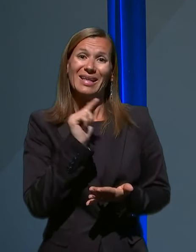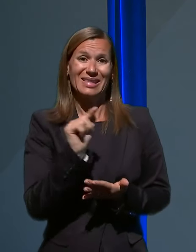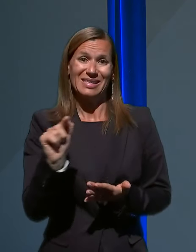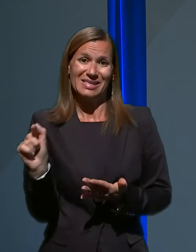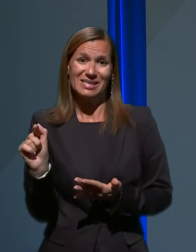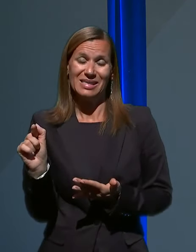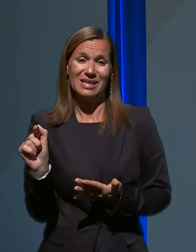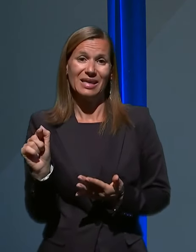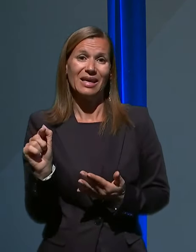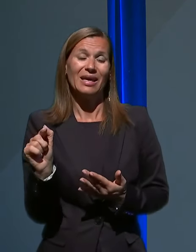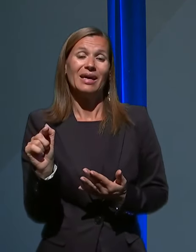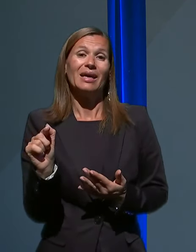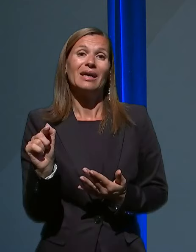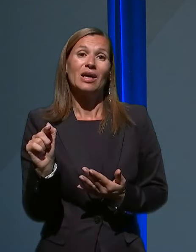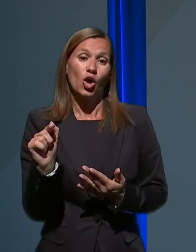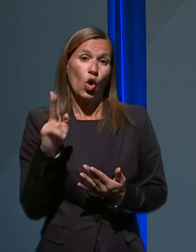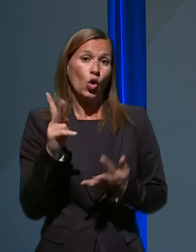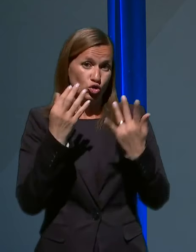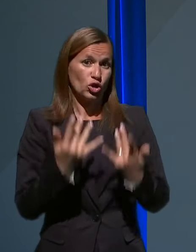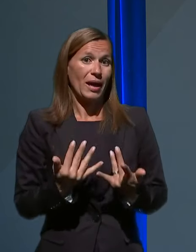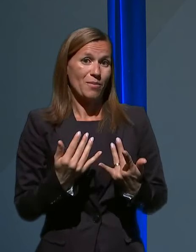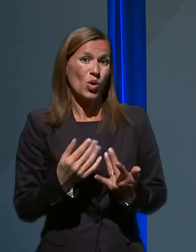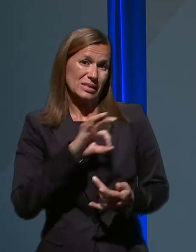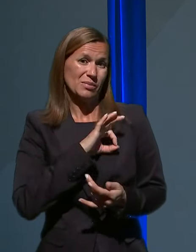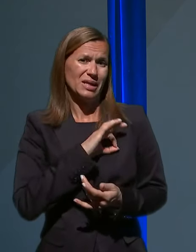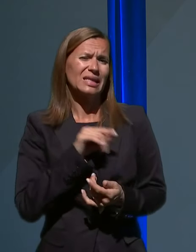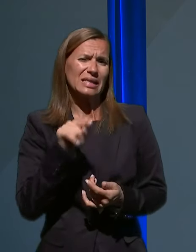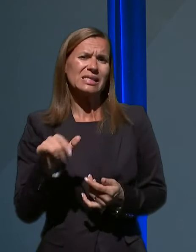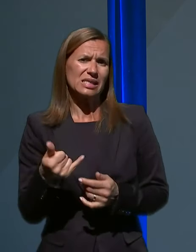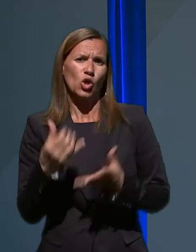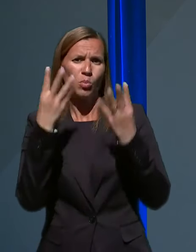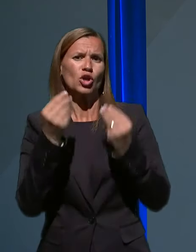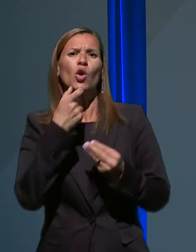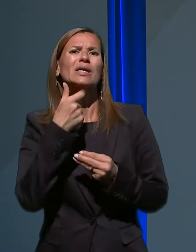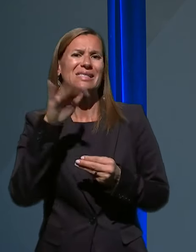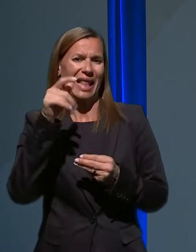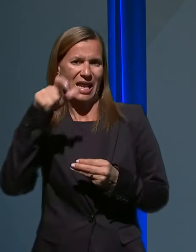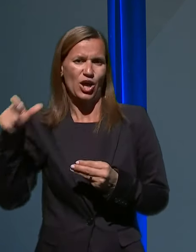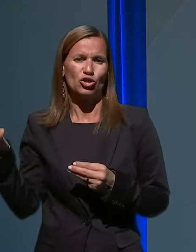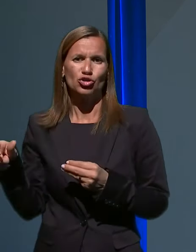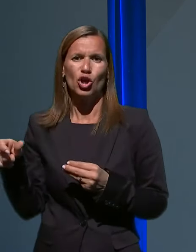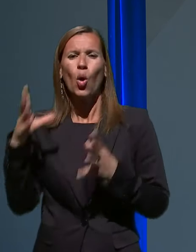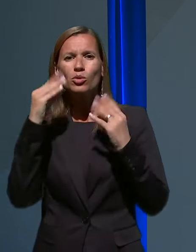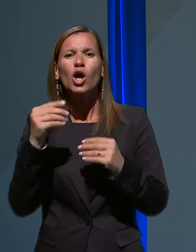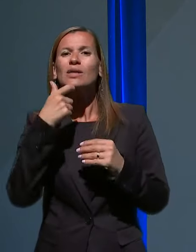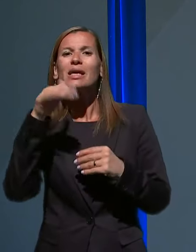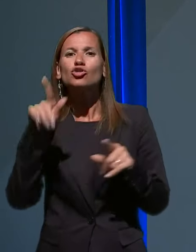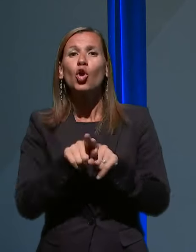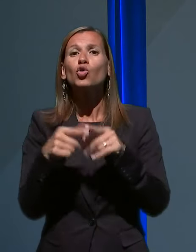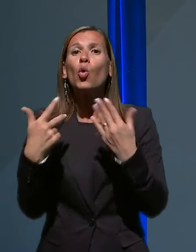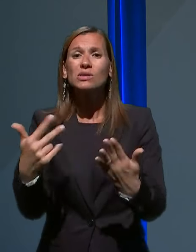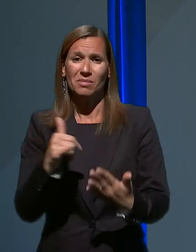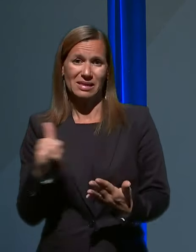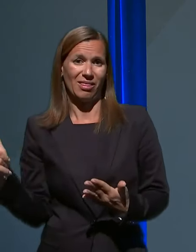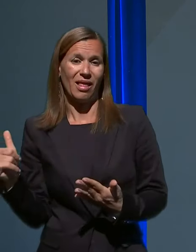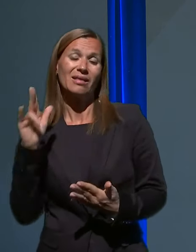kjer štejemo smrti, so starejši, večinoma je starejših od 80 let in imajo pridružene